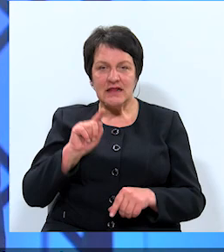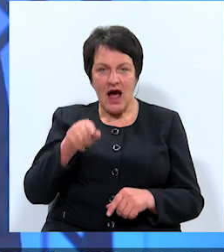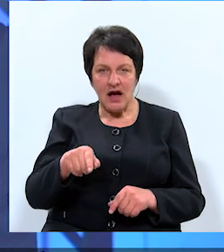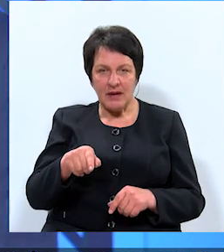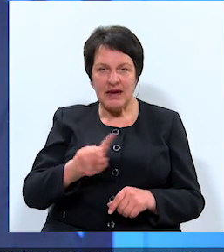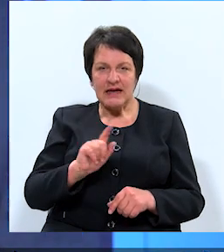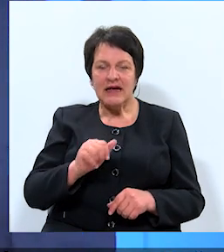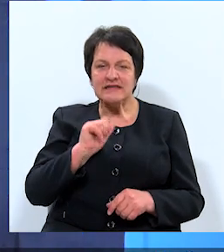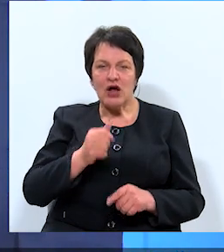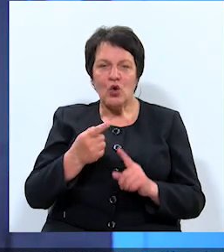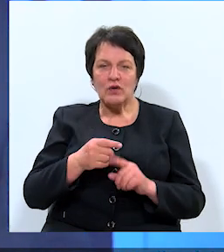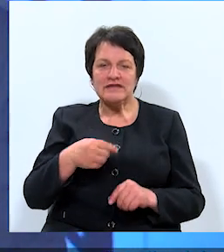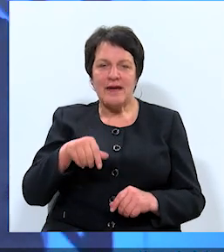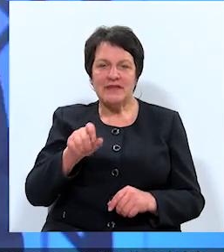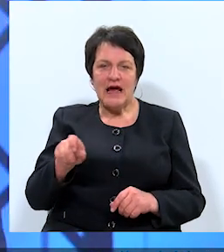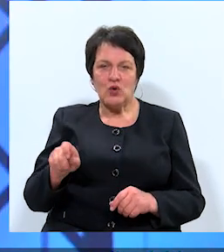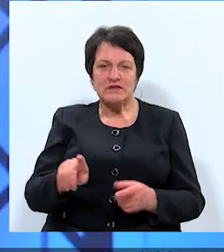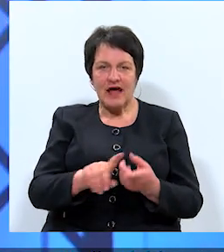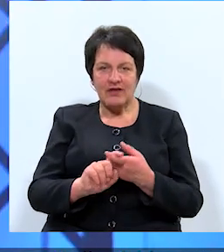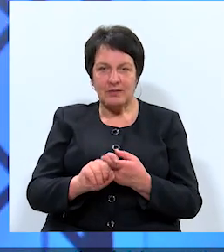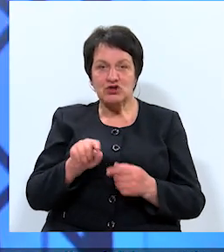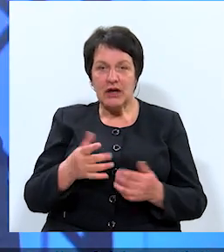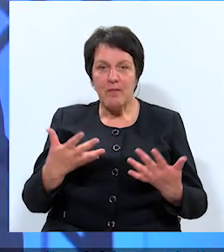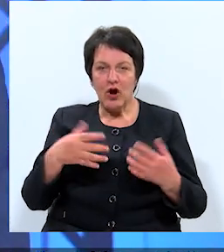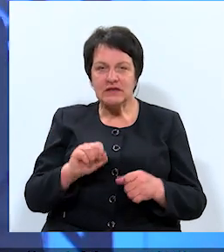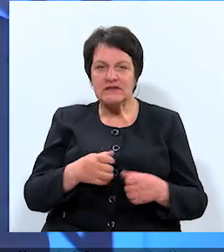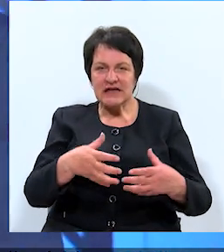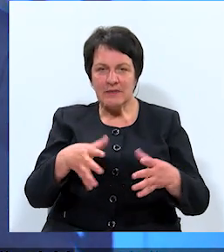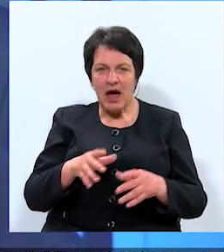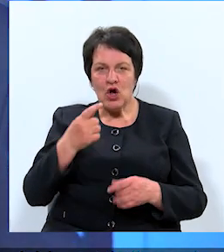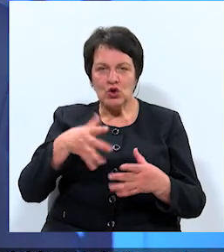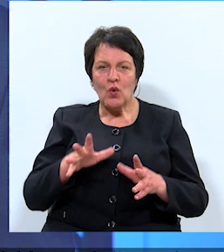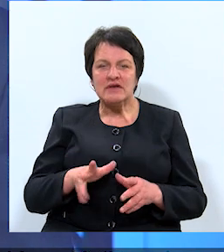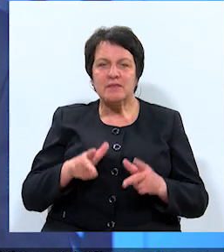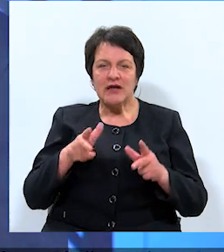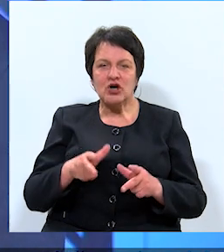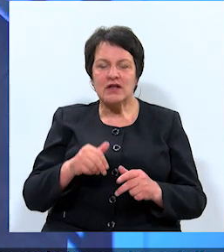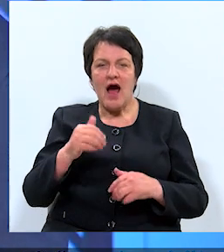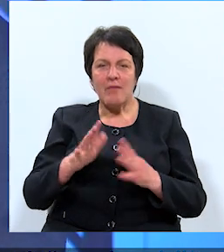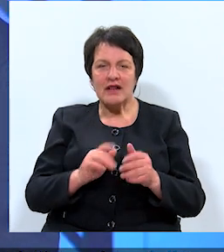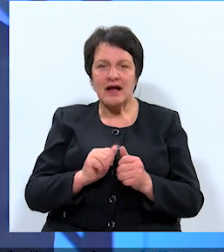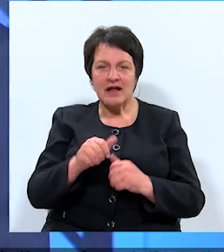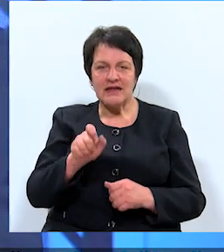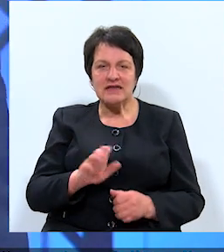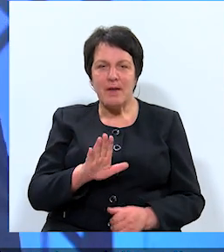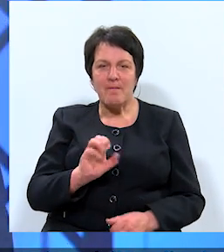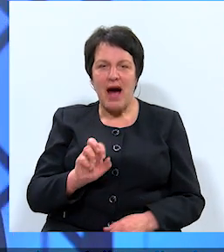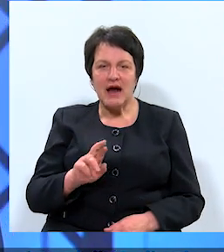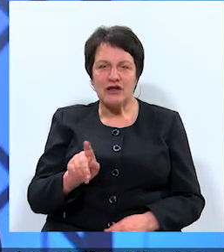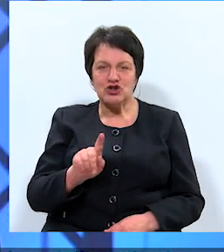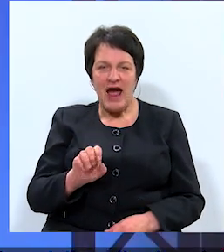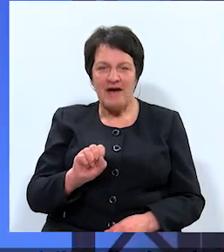Daugavpils domi Zaļo un Zemnieku savienībā. Šī politiskā spēka domas priekšsēdētājām atkandidāts Arvīds Barševskis. Labvakar.